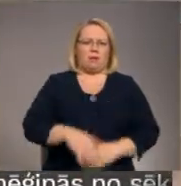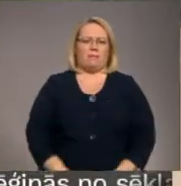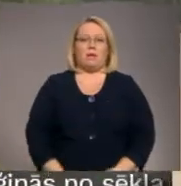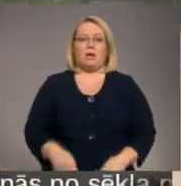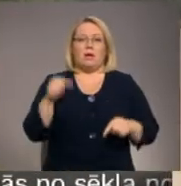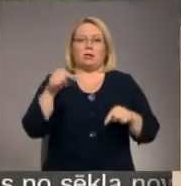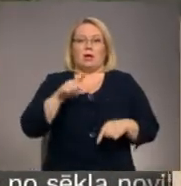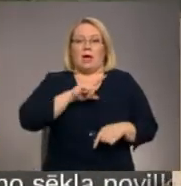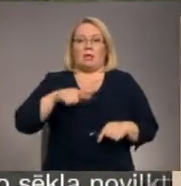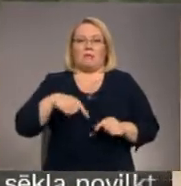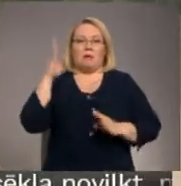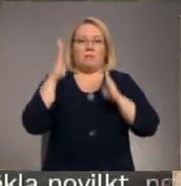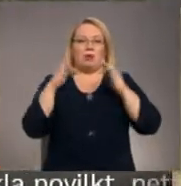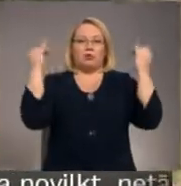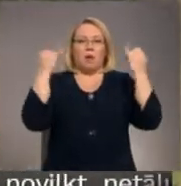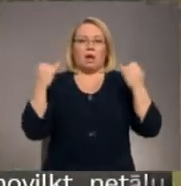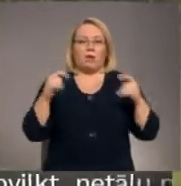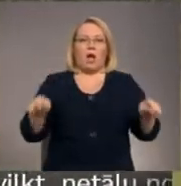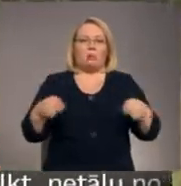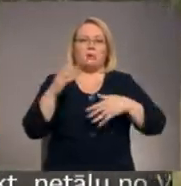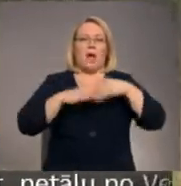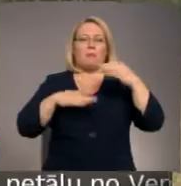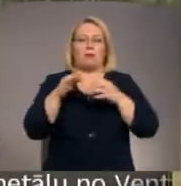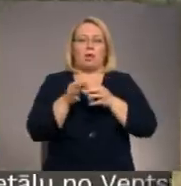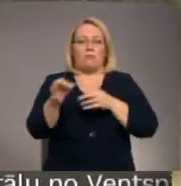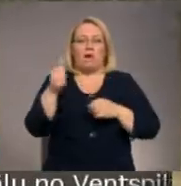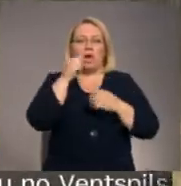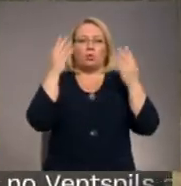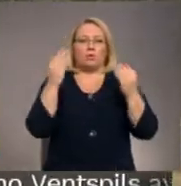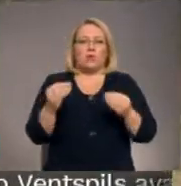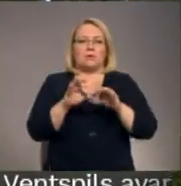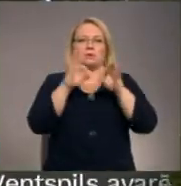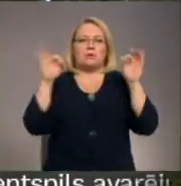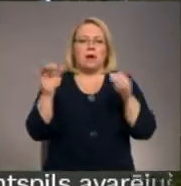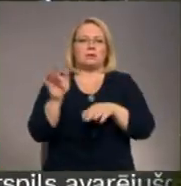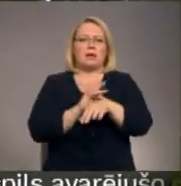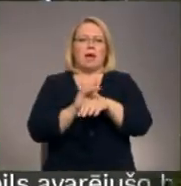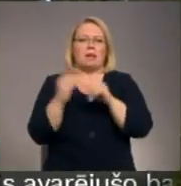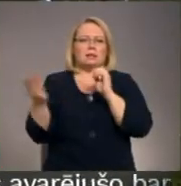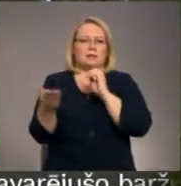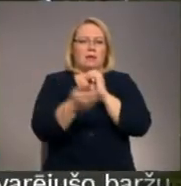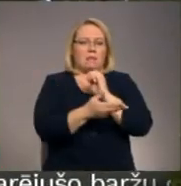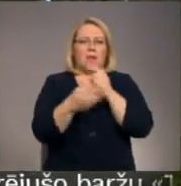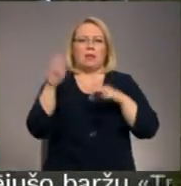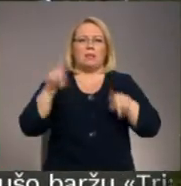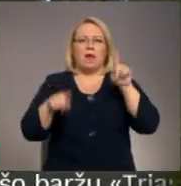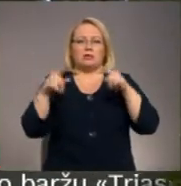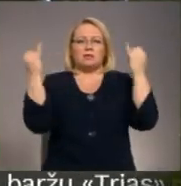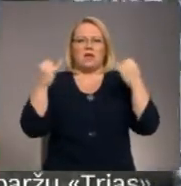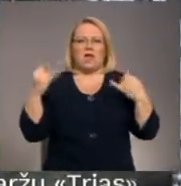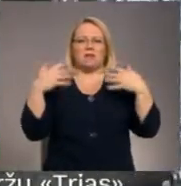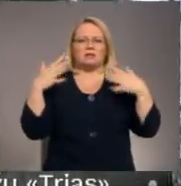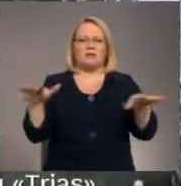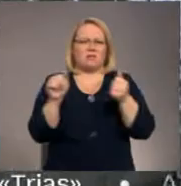Šajā Latvijas valsts mežu egļu audze Amats novadā, kuru katru dienu sāksies kailcirtas darbi. Atsevišķas egla šeit jau ir nokaltušas